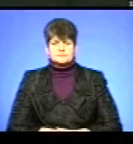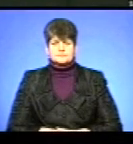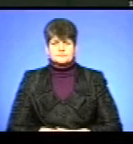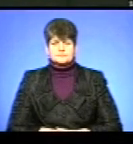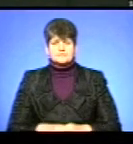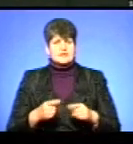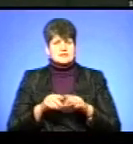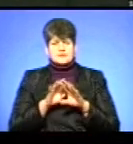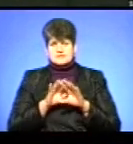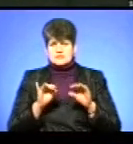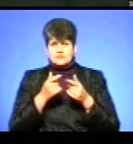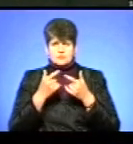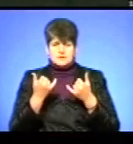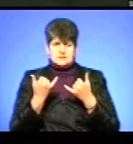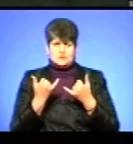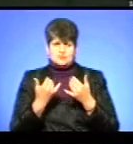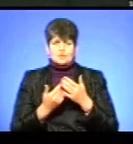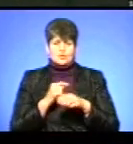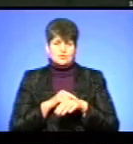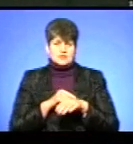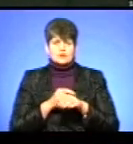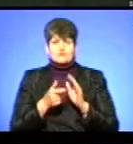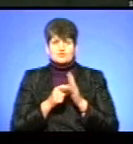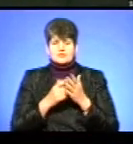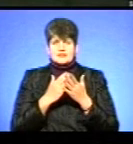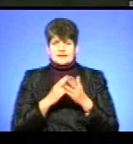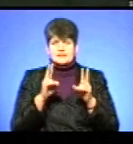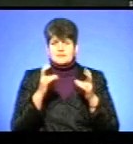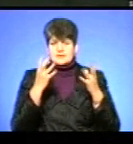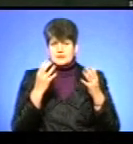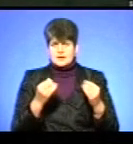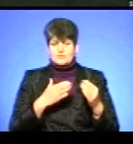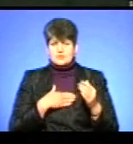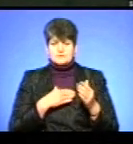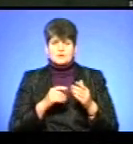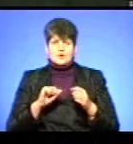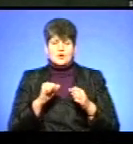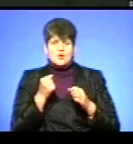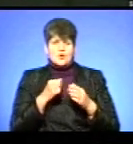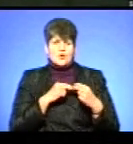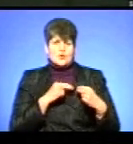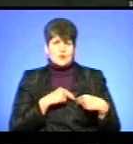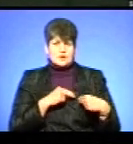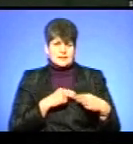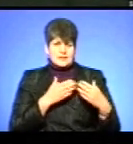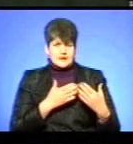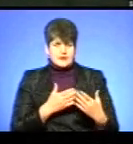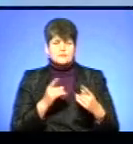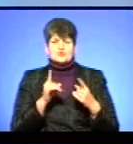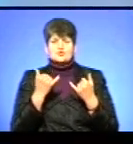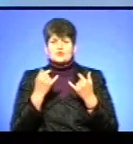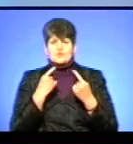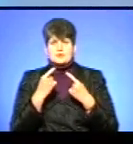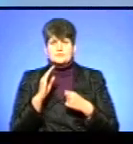Це вся інформація на цю годину. студії «Теми дня» вже є моя колега Людмила Пучкалець. Людмило, про що говоритимете сьогодні?